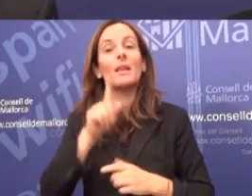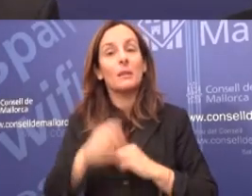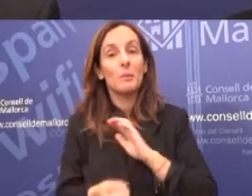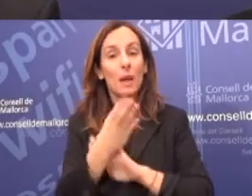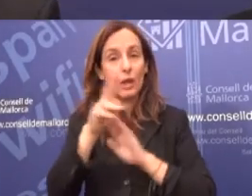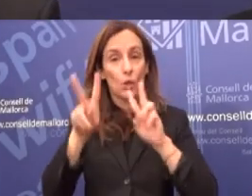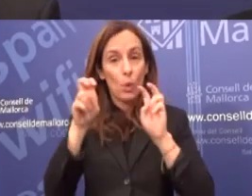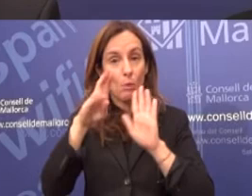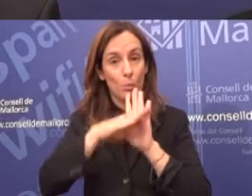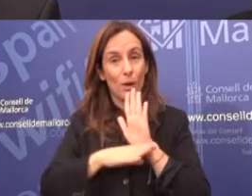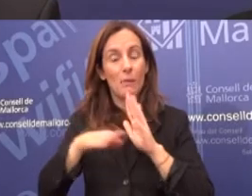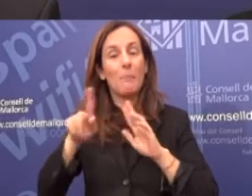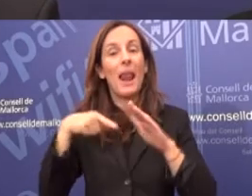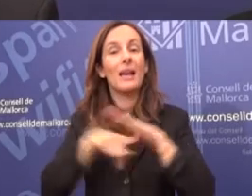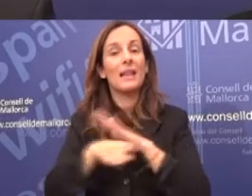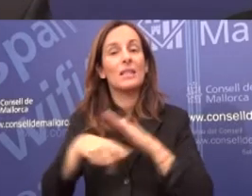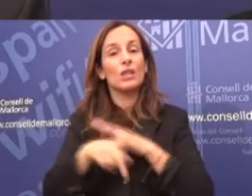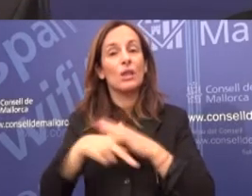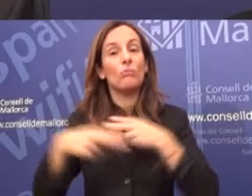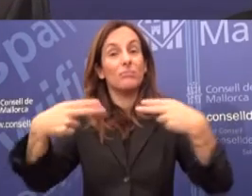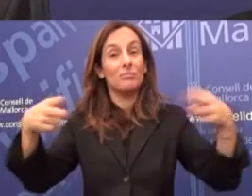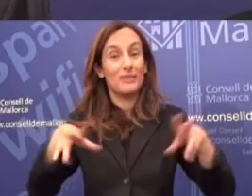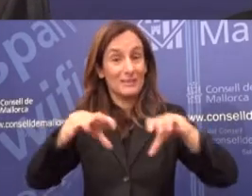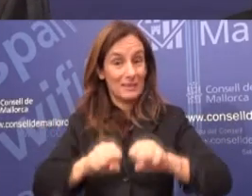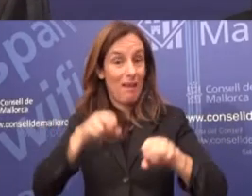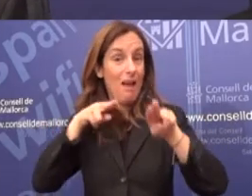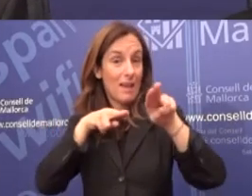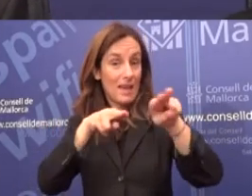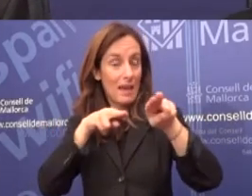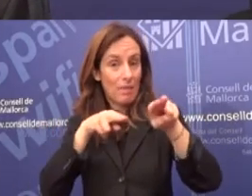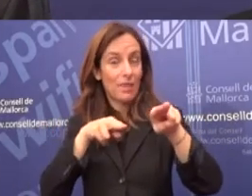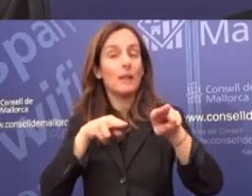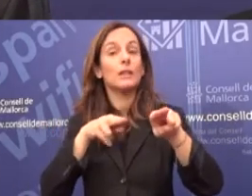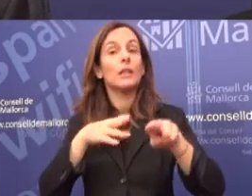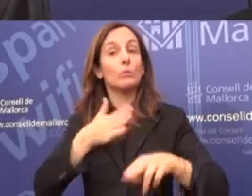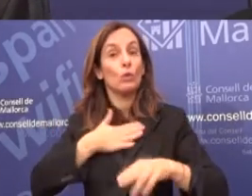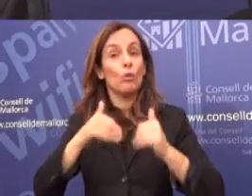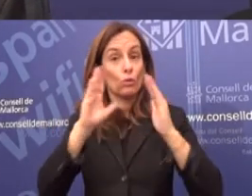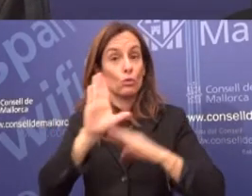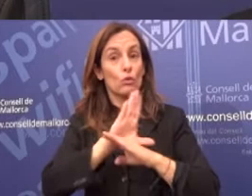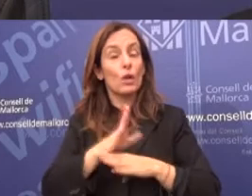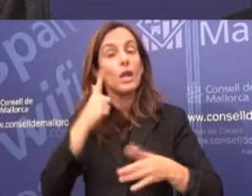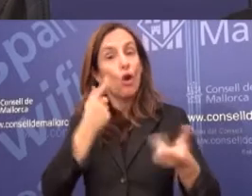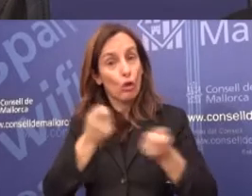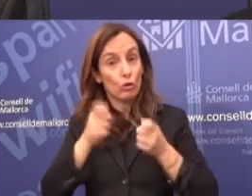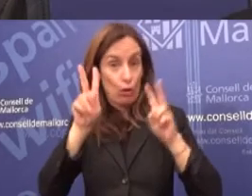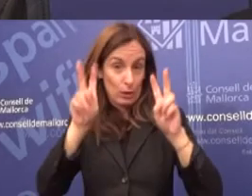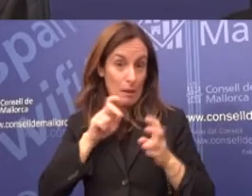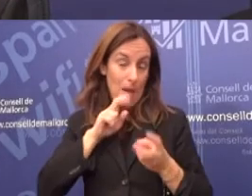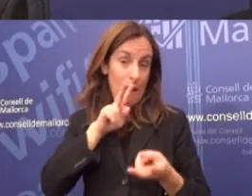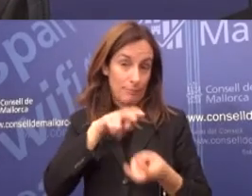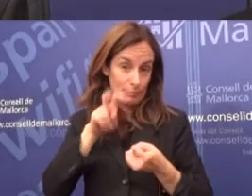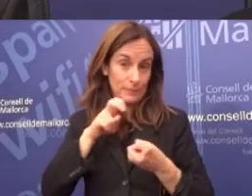aquest sentit, posarem en marxa un nou programa per la gestió de vedats de casa, que també regularem des d'aquí, no només el pagament de tasses, sinó